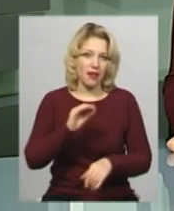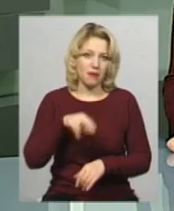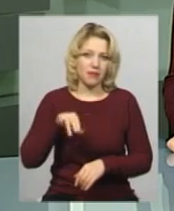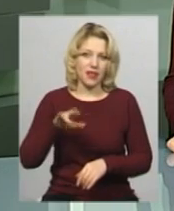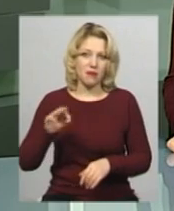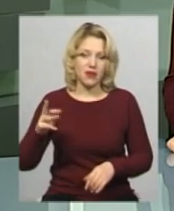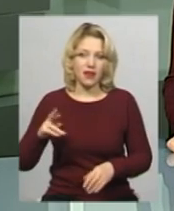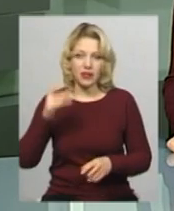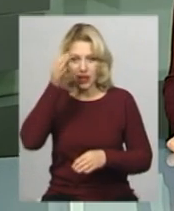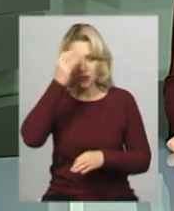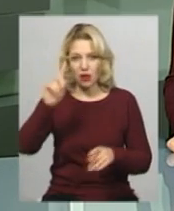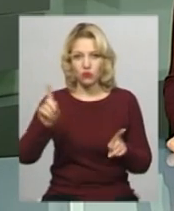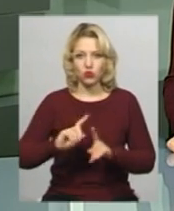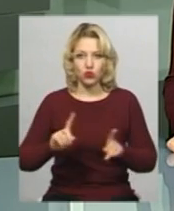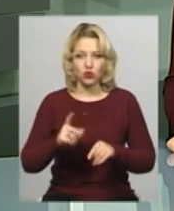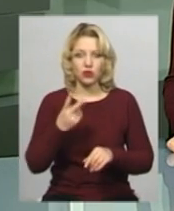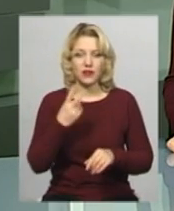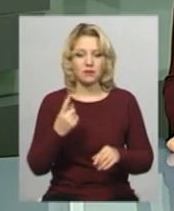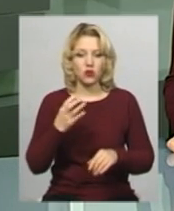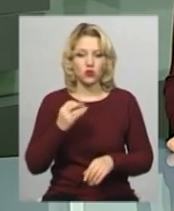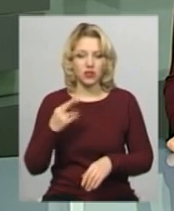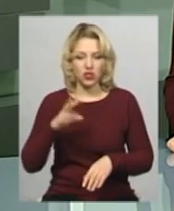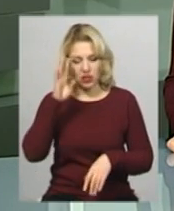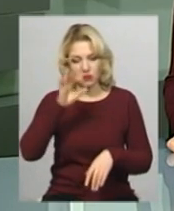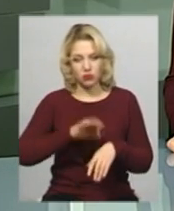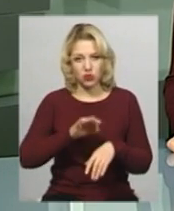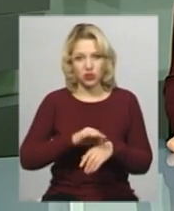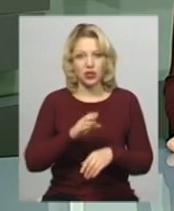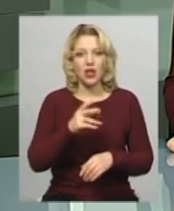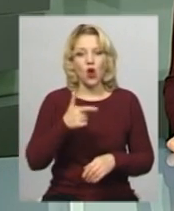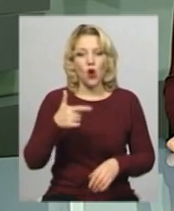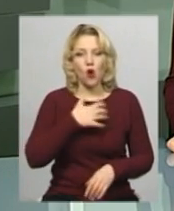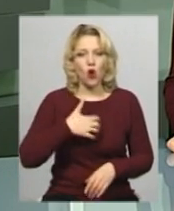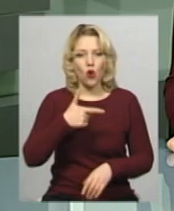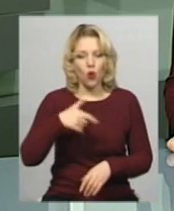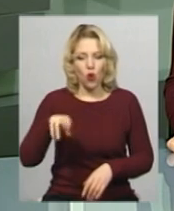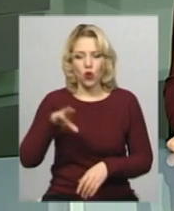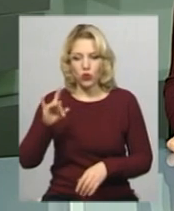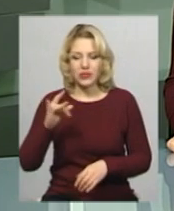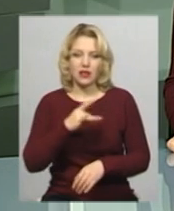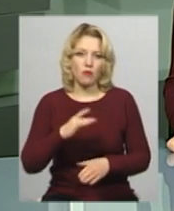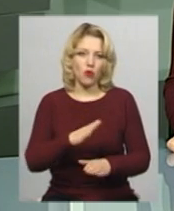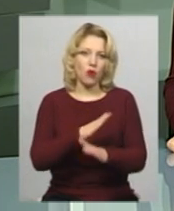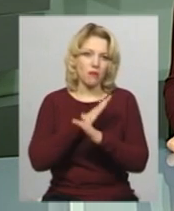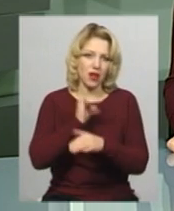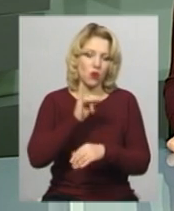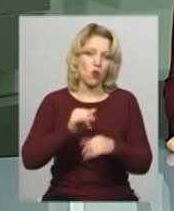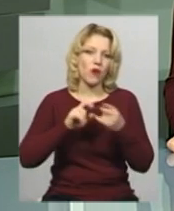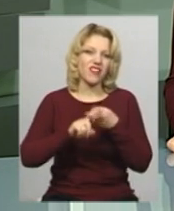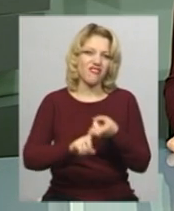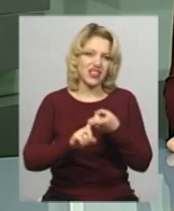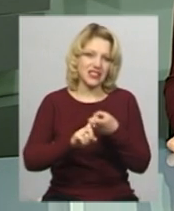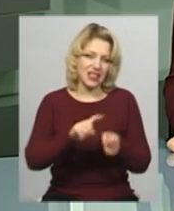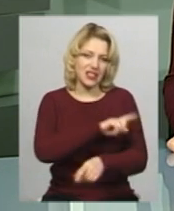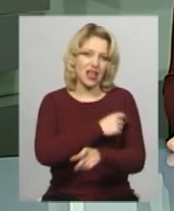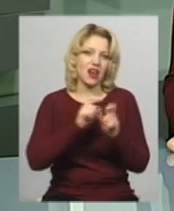Нагадаю, 21 січня хворий на кір житель Городоцького району помер у Хмельницькій міській інфекційній лікарні, повідомляє головний лікар Оксана